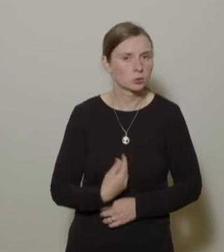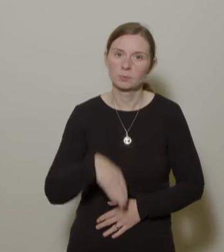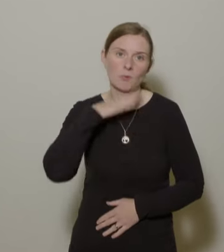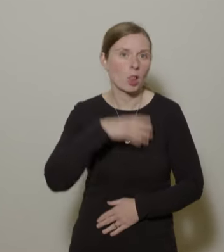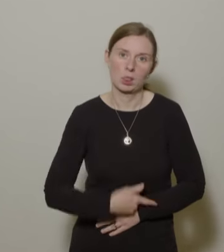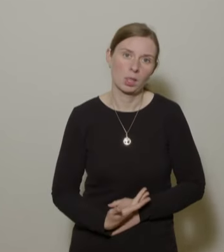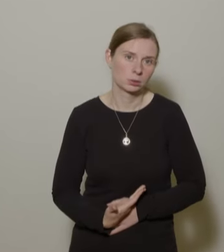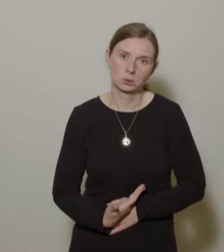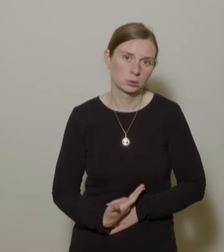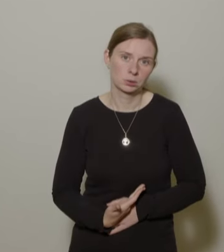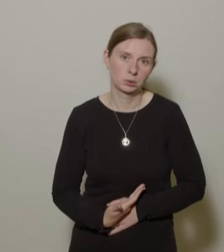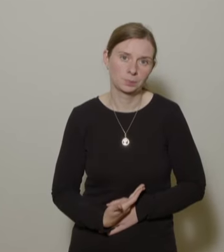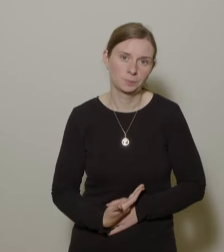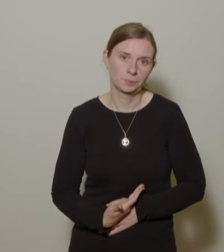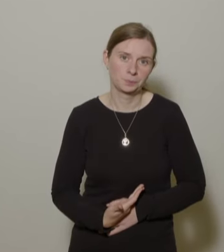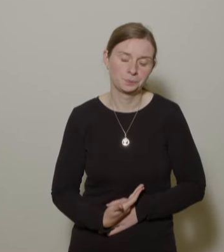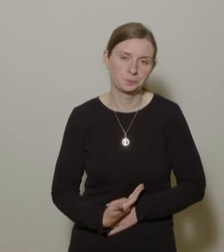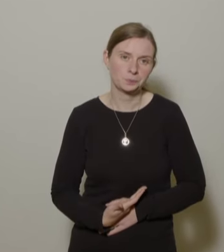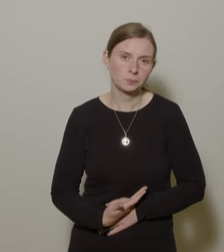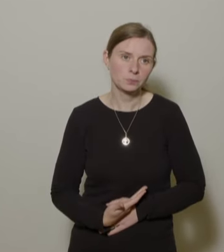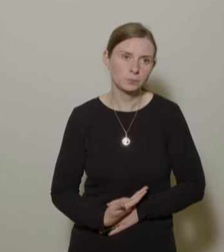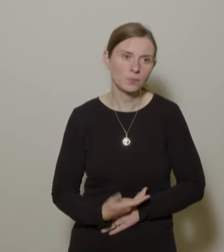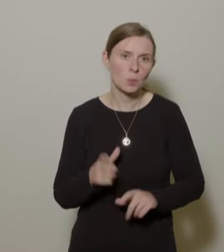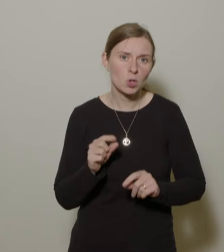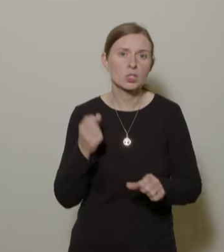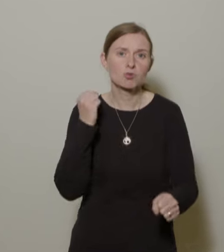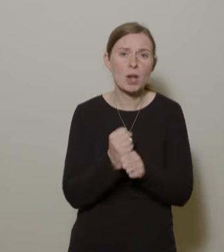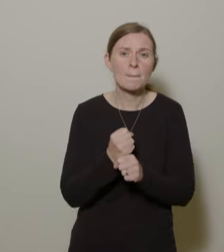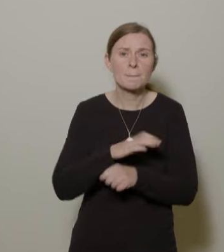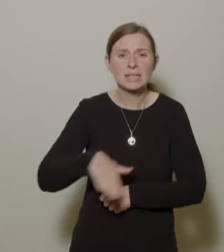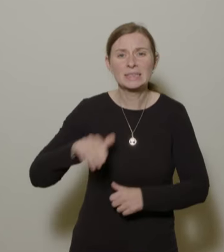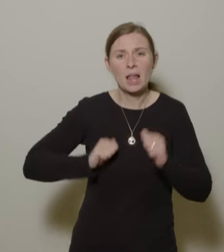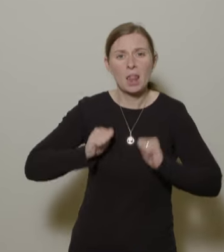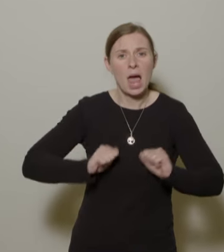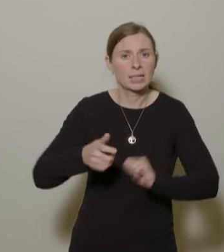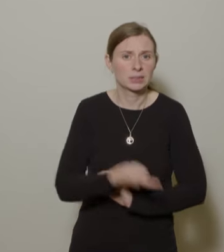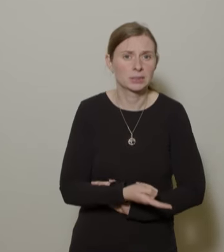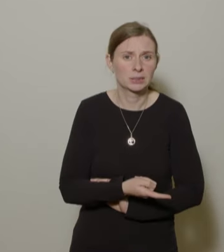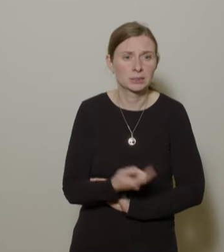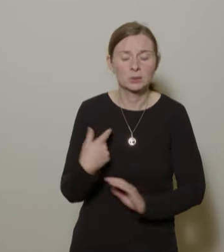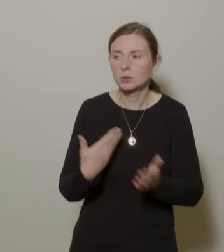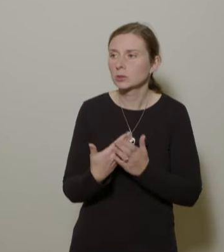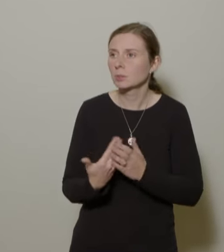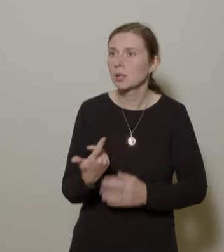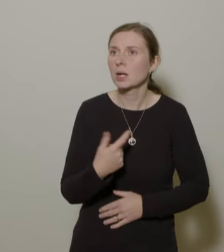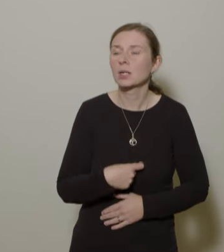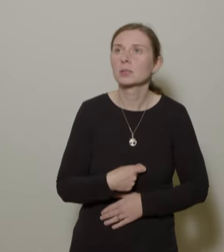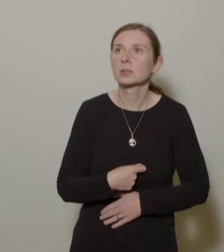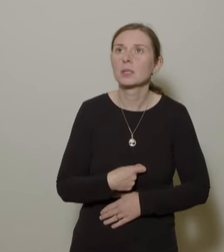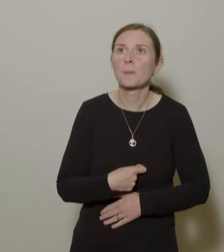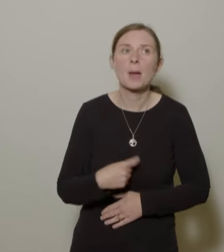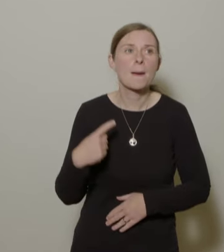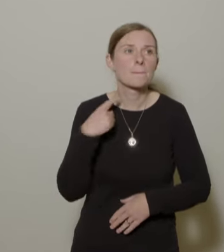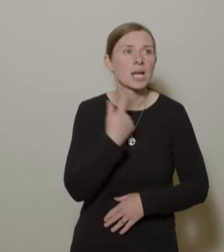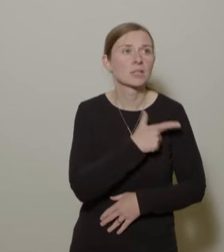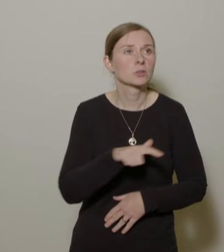Was Lösungen angeht, zum einen haben wir, glaube ich, Stand Mai 217 geduldet oder vollziehbar Ausreisepflichtige